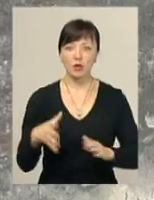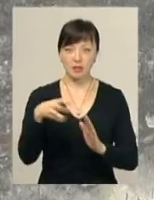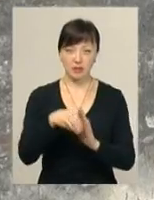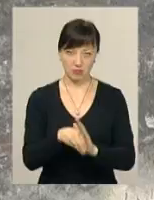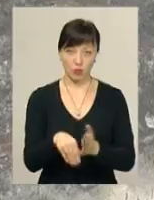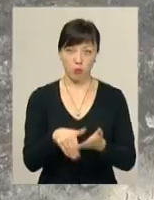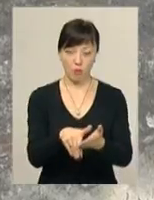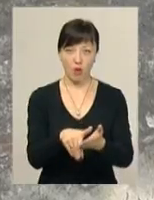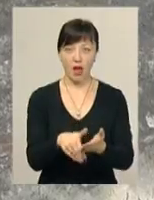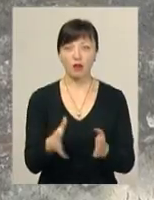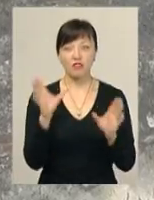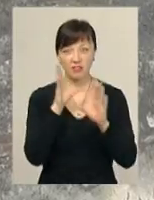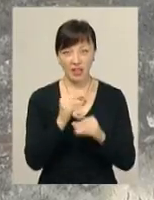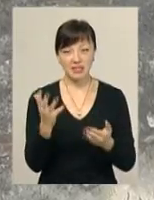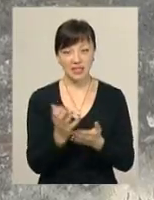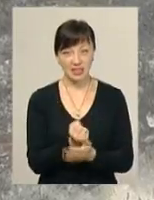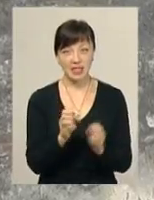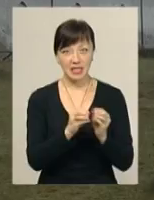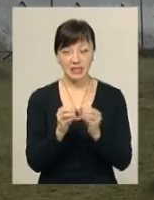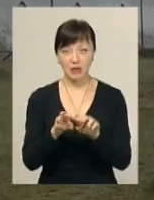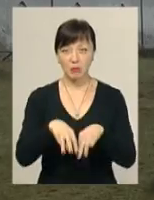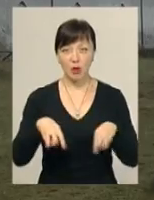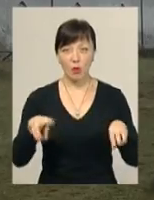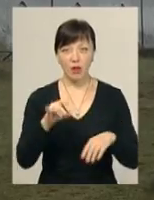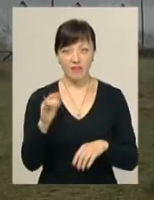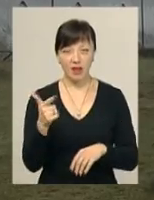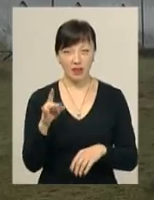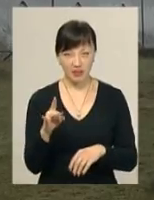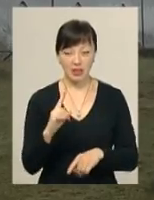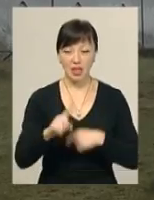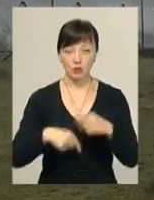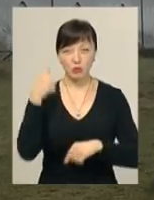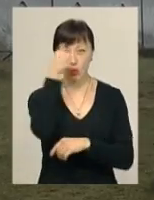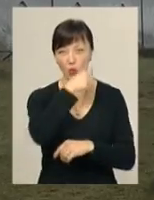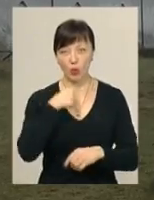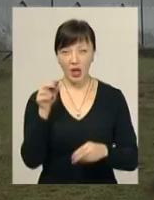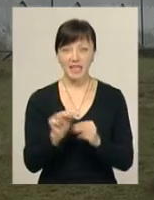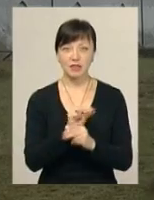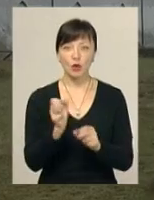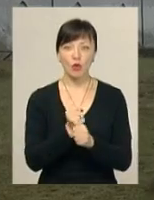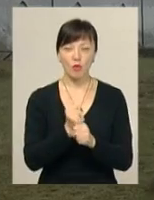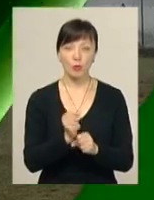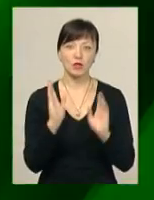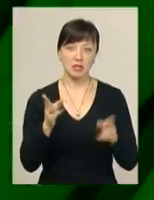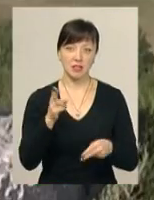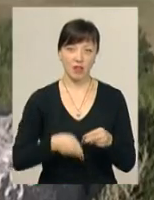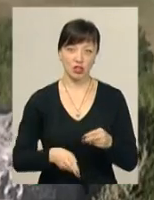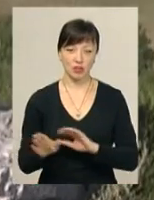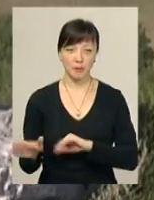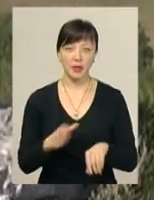гранти. Якщо вдасться віднайти необхідні десятки мільйонів у національній валюті, то вже наступного року реставраційні роботи завершать.